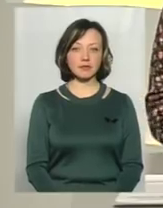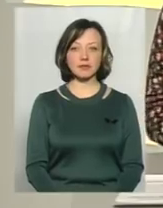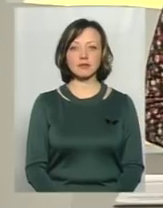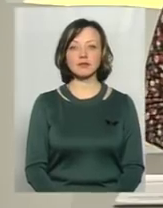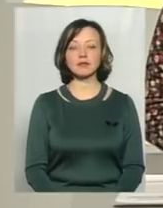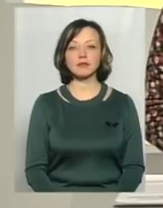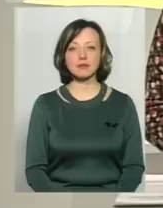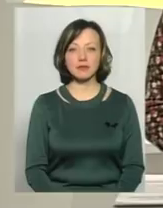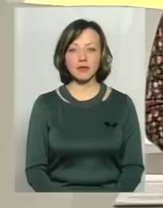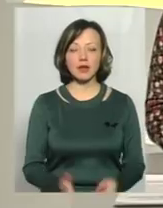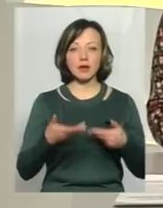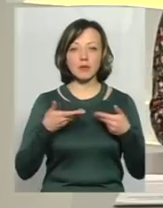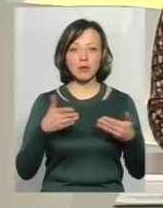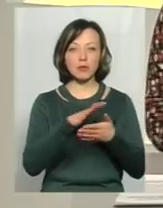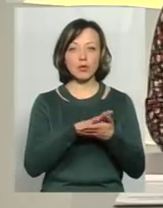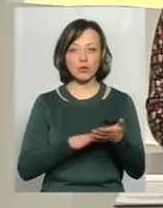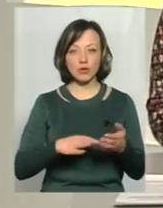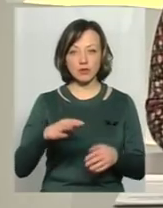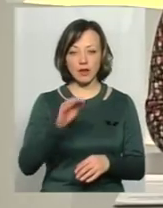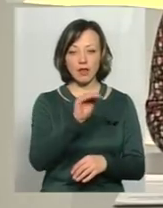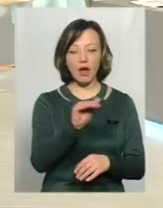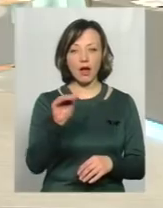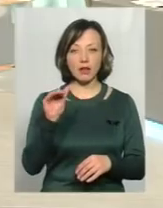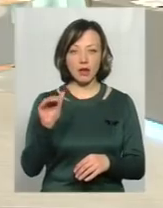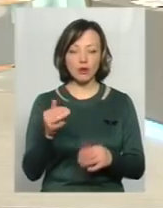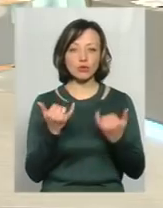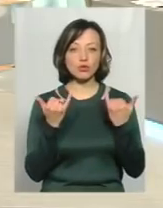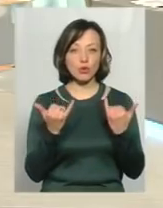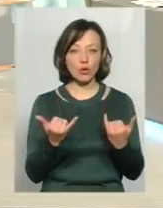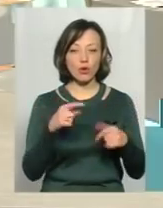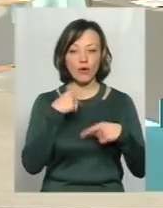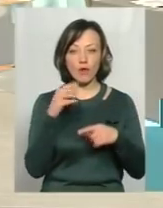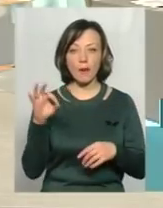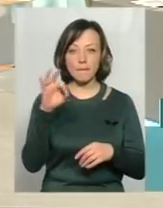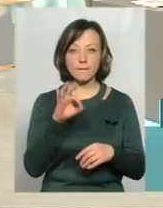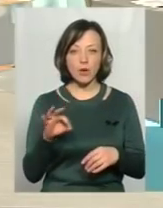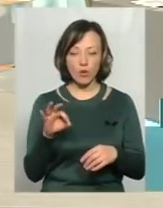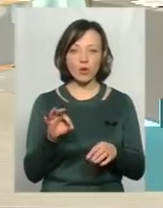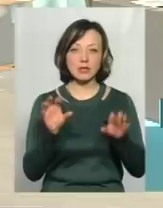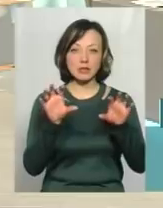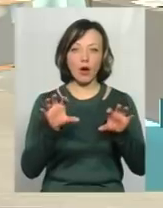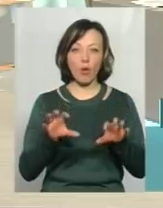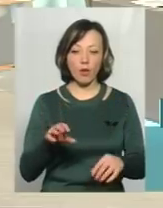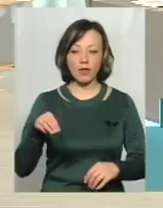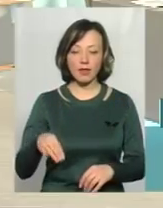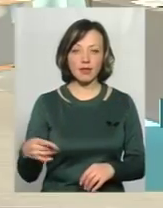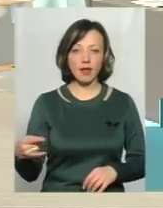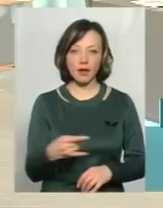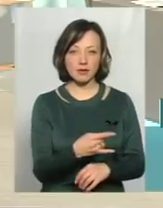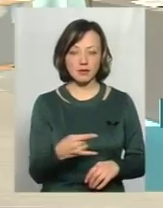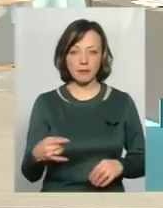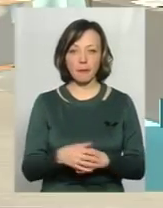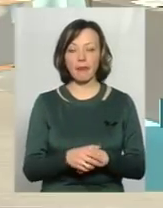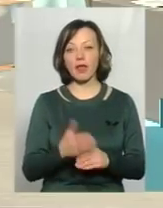Ми продовжуємо, нагадаю тим, хто тільки що до нас приєднається, що сьогодні говоримо про легалізацію таксі.